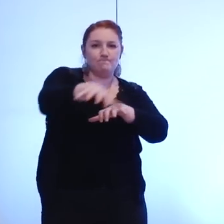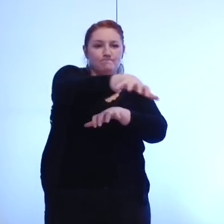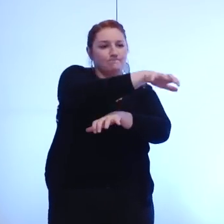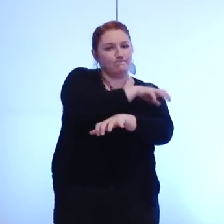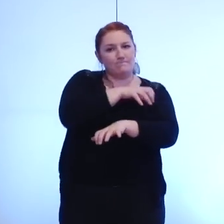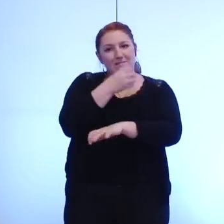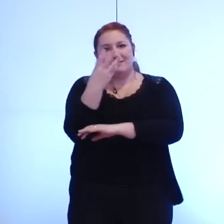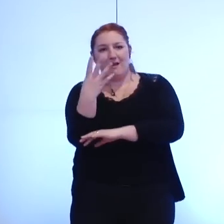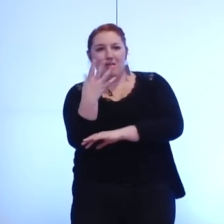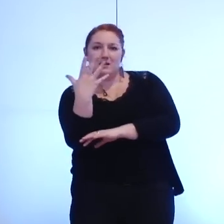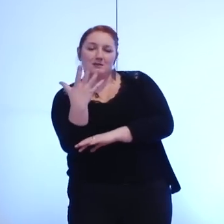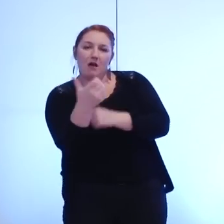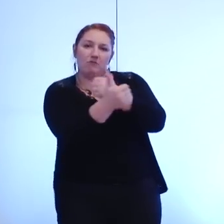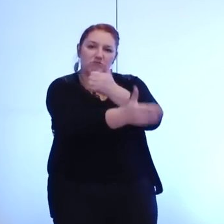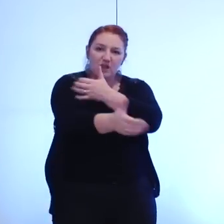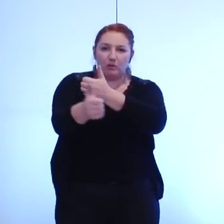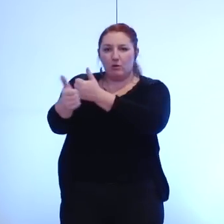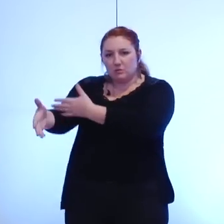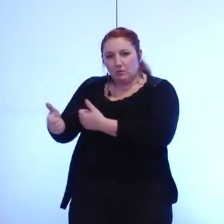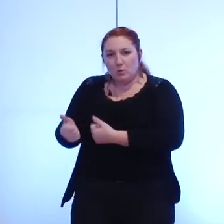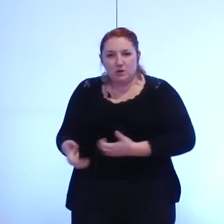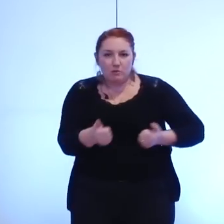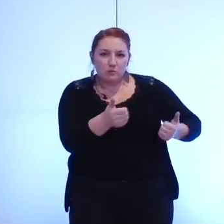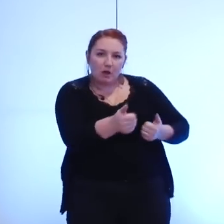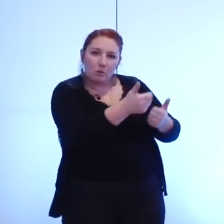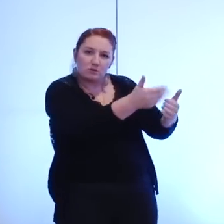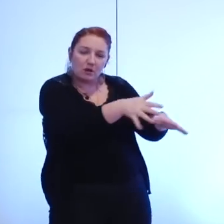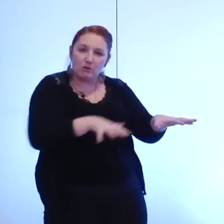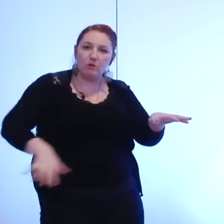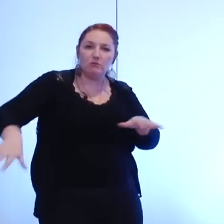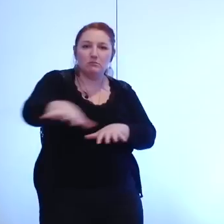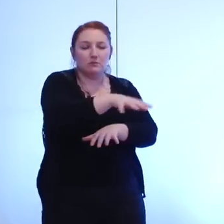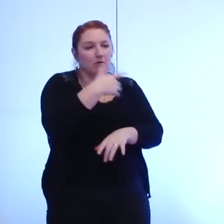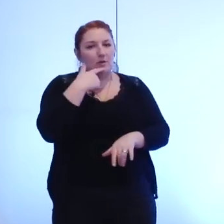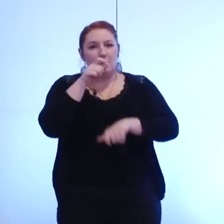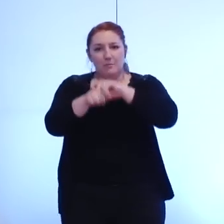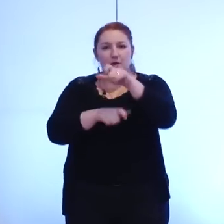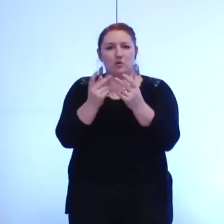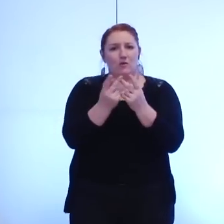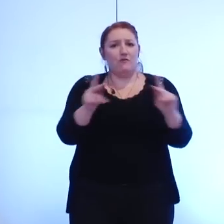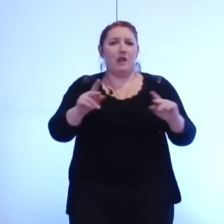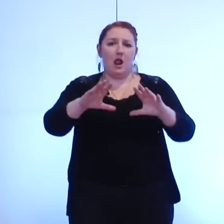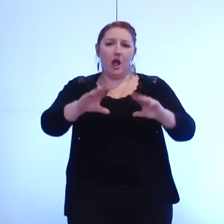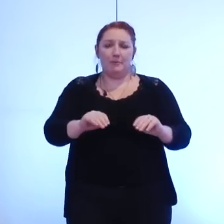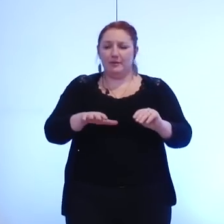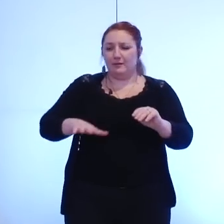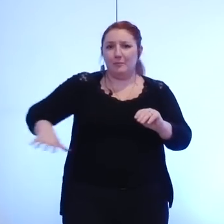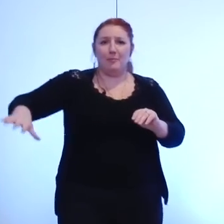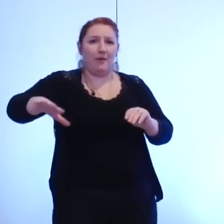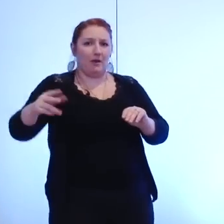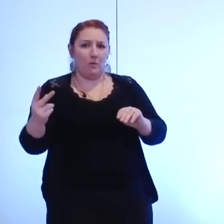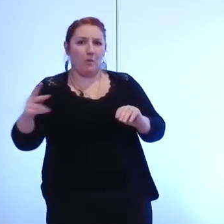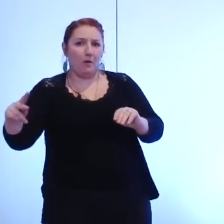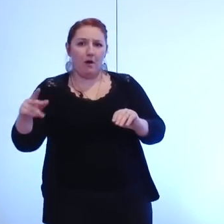mais qui permettra peut-être à la fois aux urbains aux périurbains aux ruraux aux montagnards de